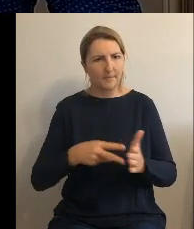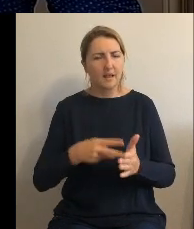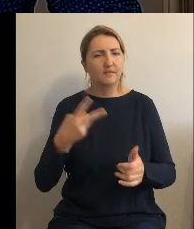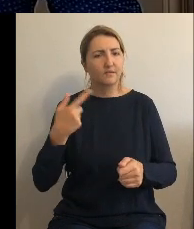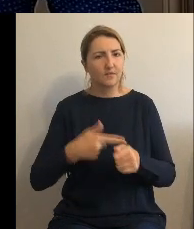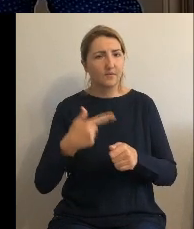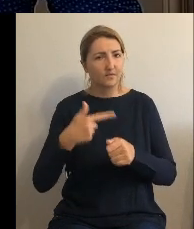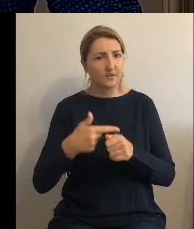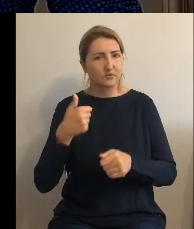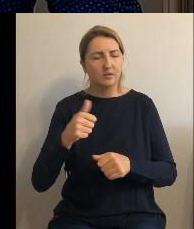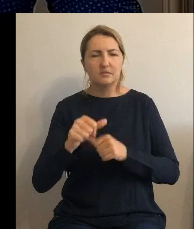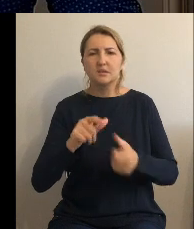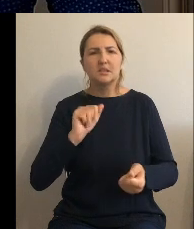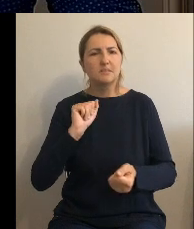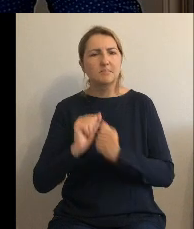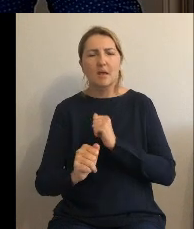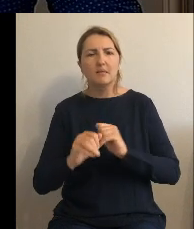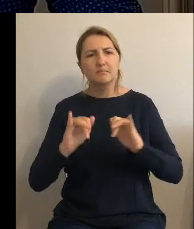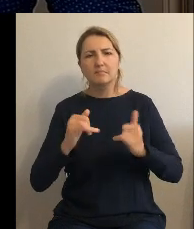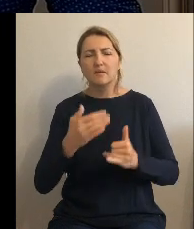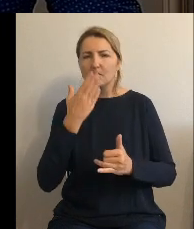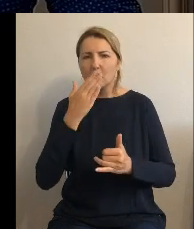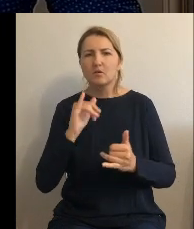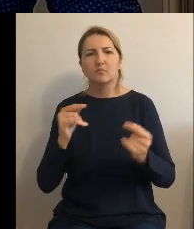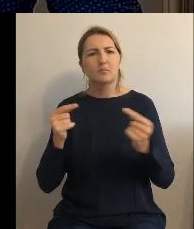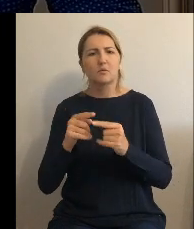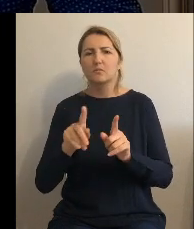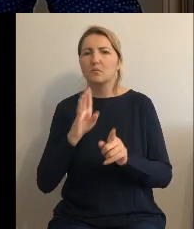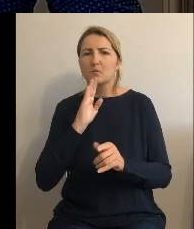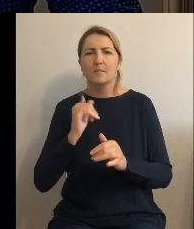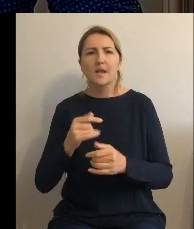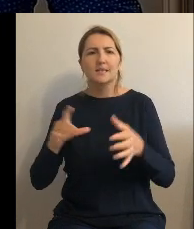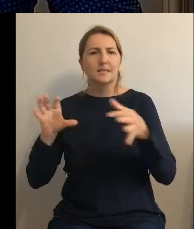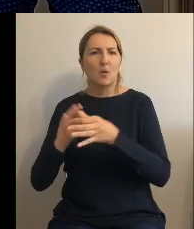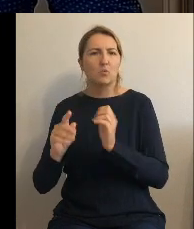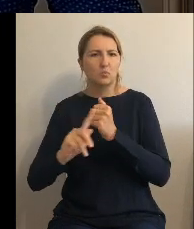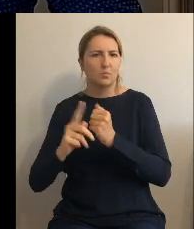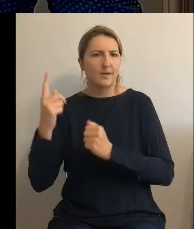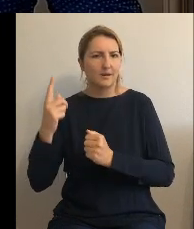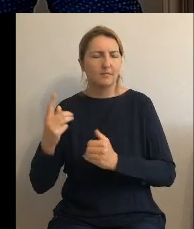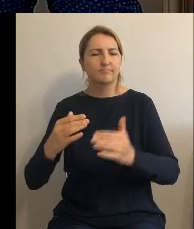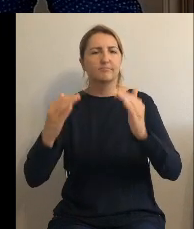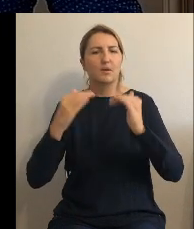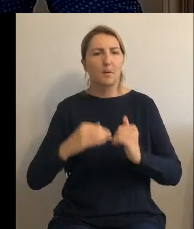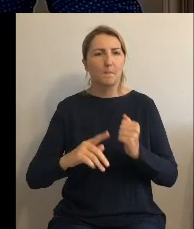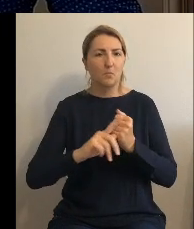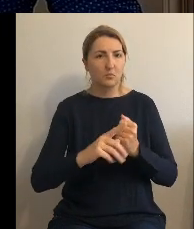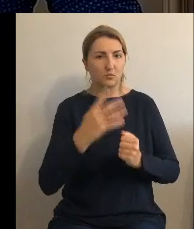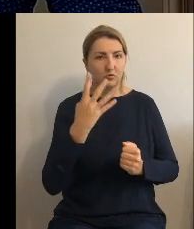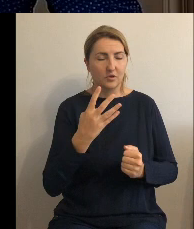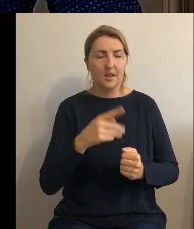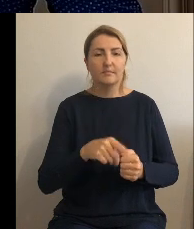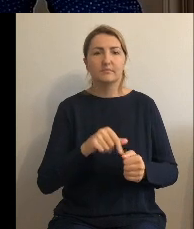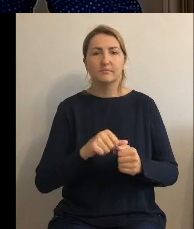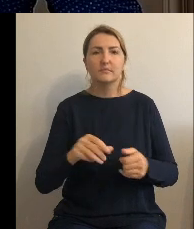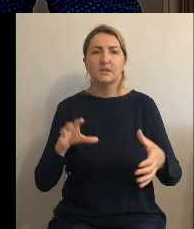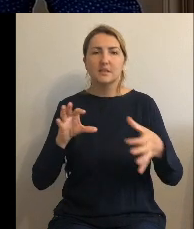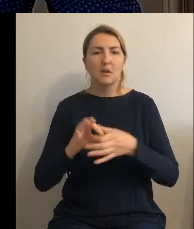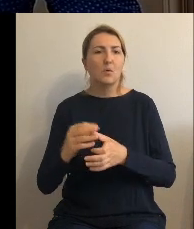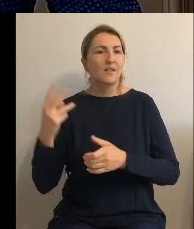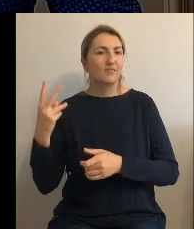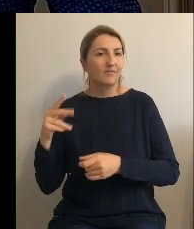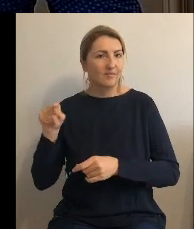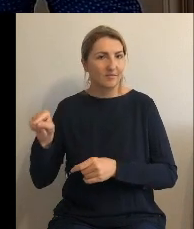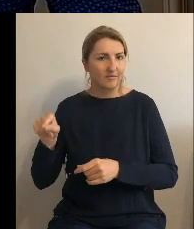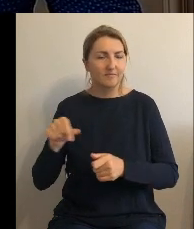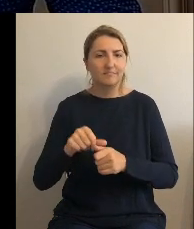zmiany, jak w załączniku numer 1 do niniejszej uchwały. Punkt 4. W załączniku numer 2 plan wydatków budżetu gminy Gruta na 2021 rok